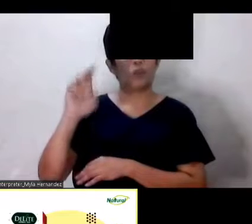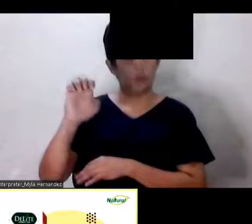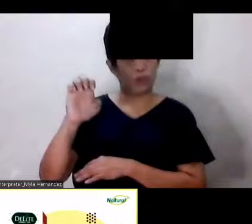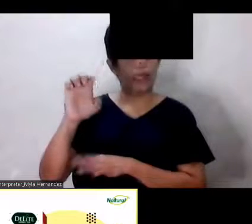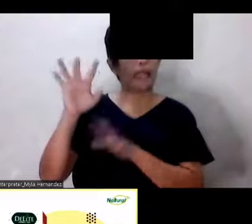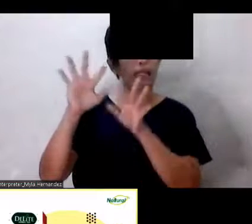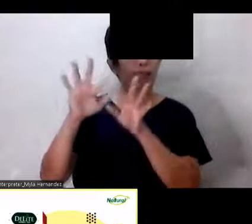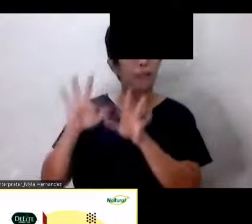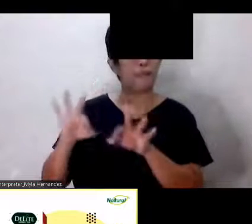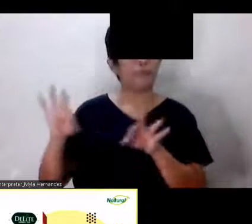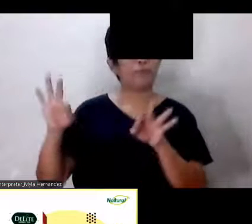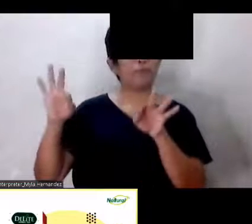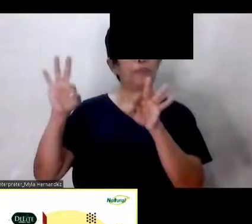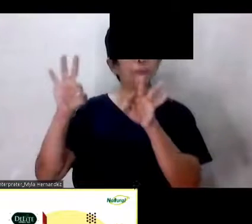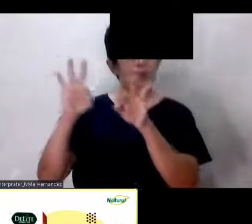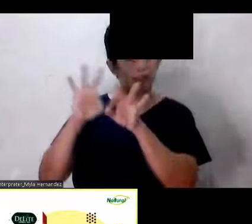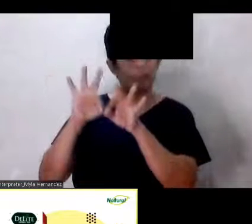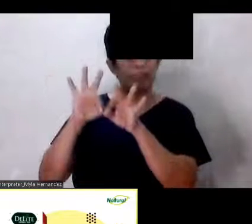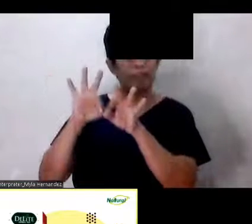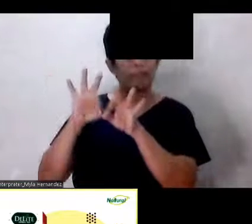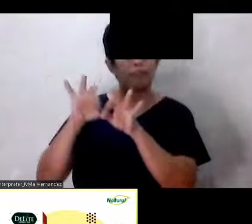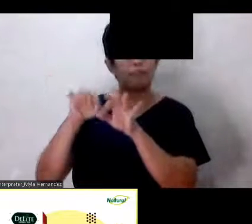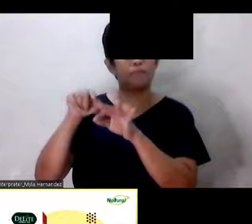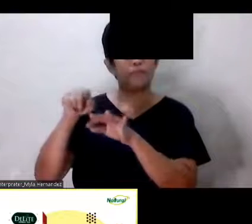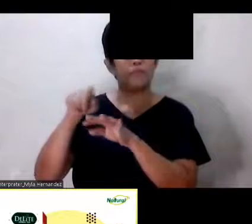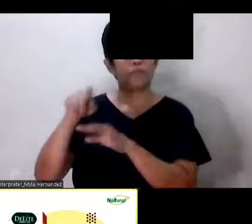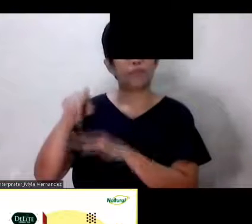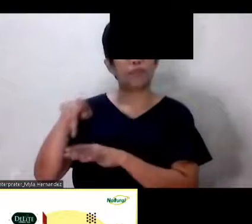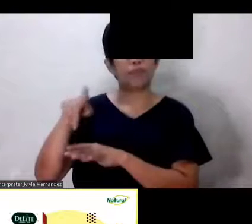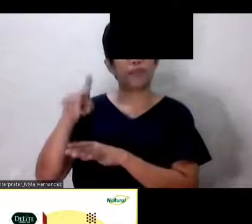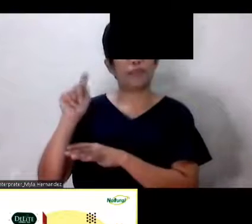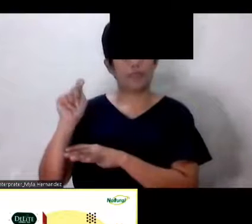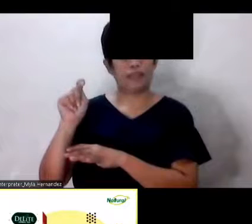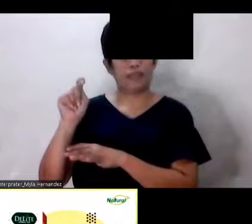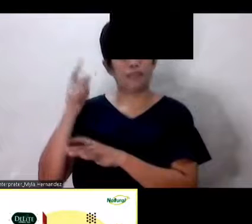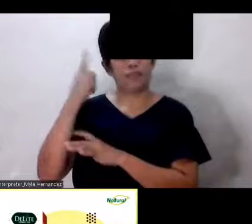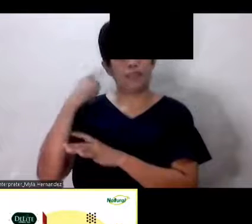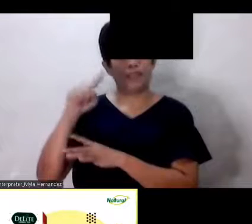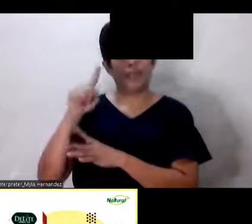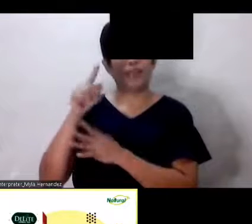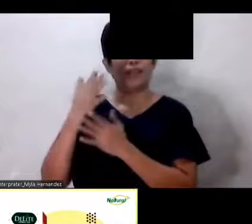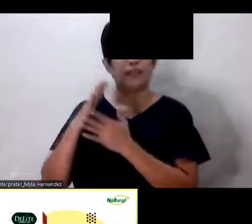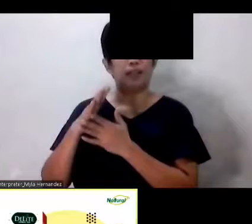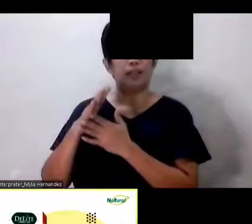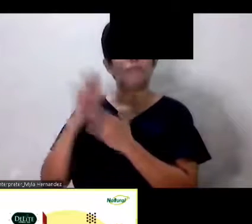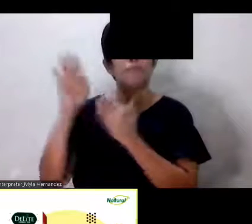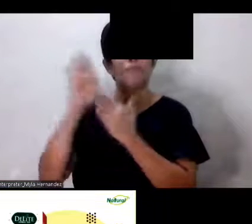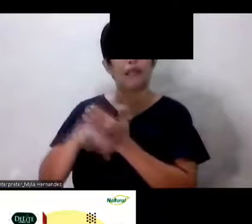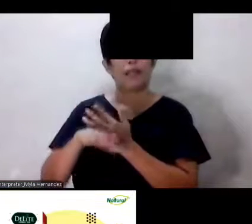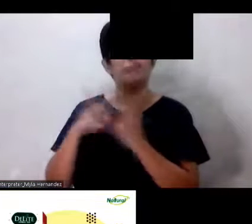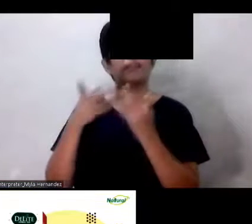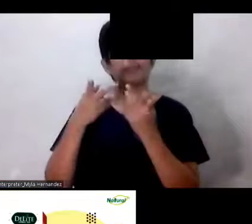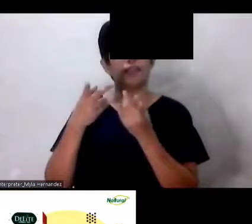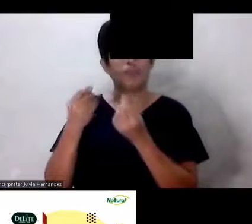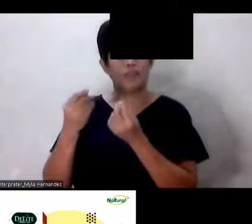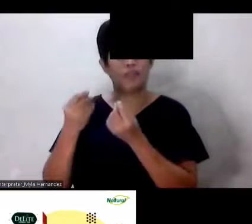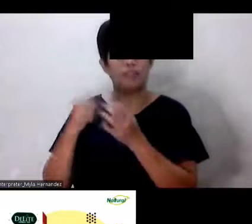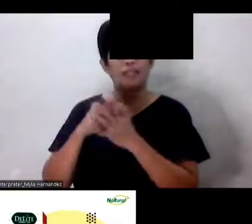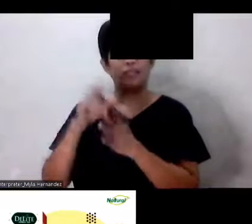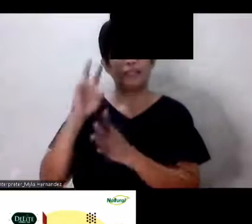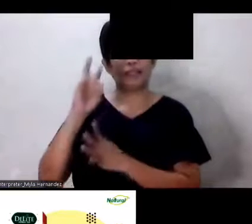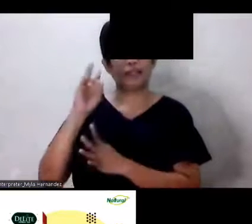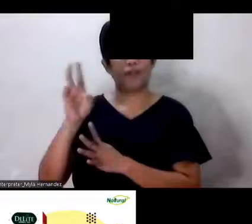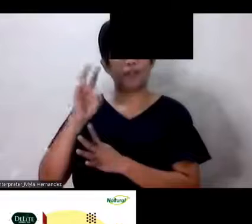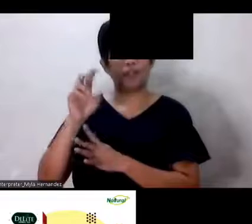Mahalagang mag-PT siya Mahalagang mag-PT siya Para manumbalik ang kanyang gawain Okay 70 years